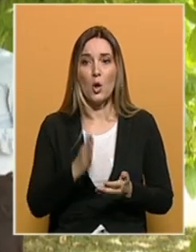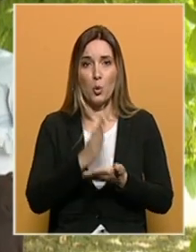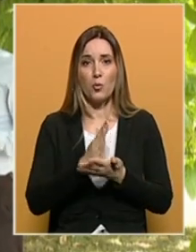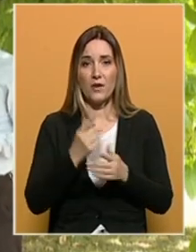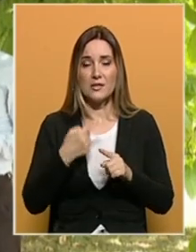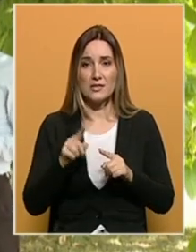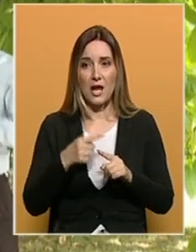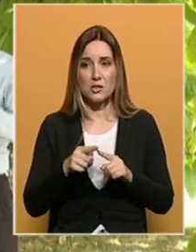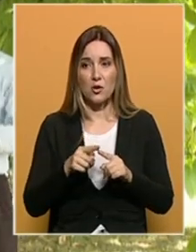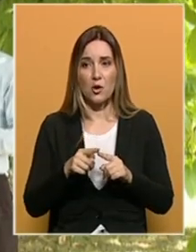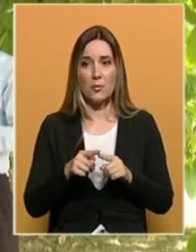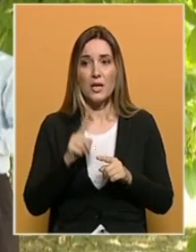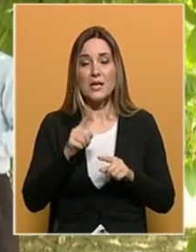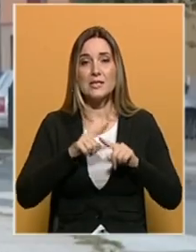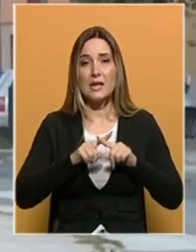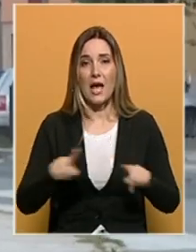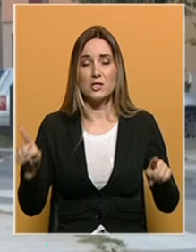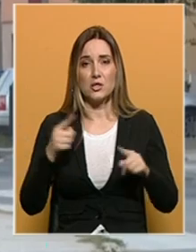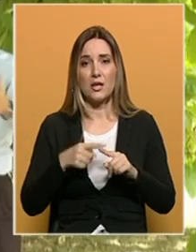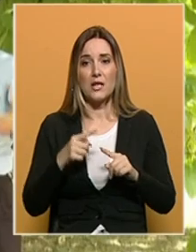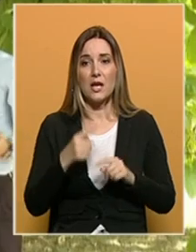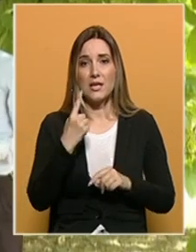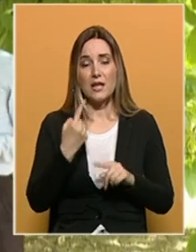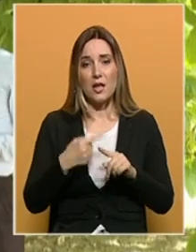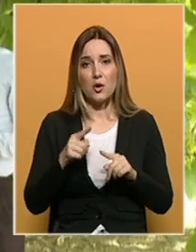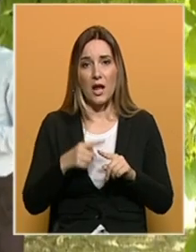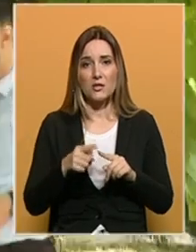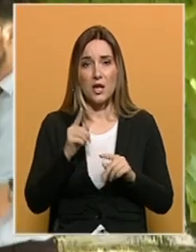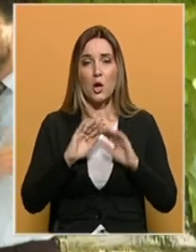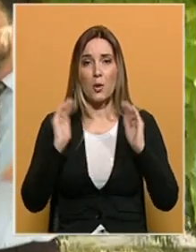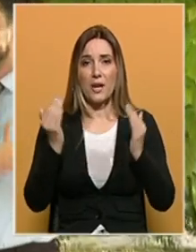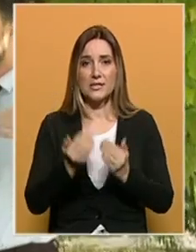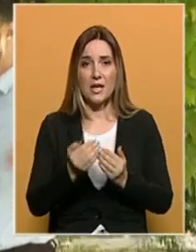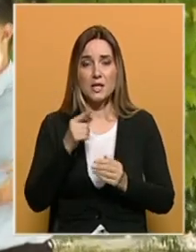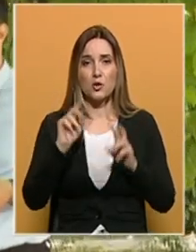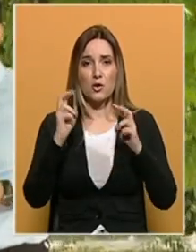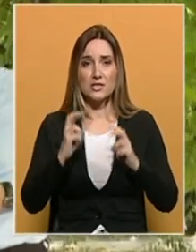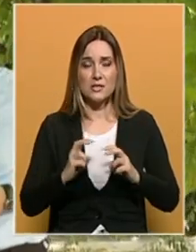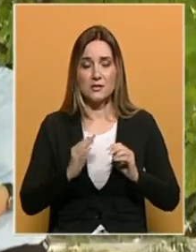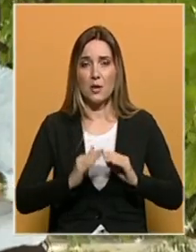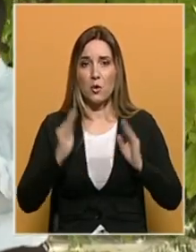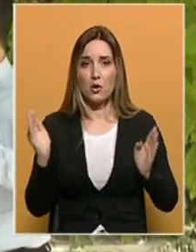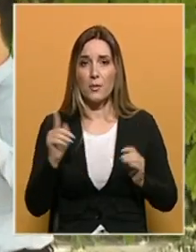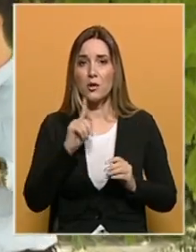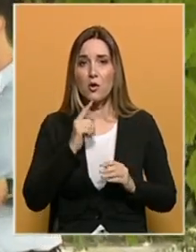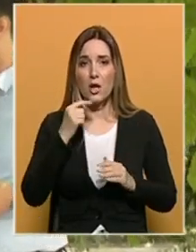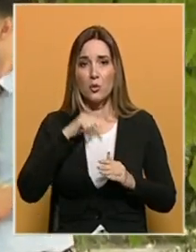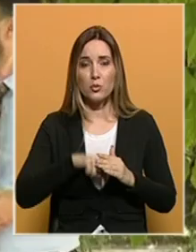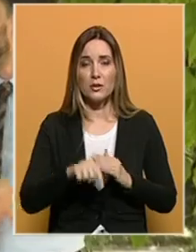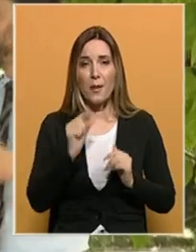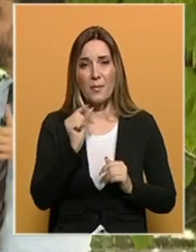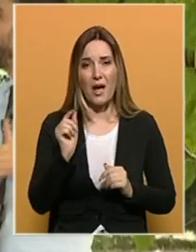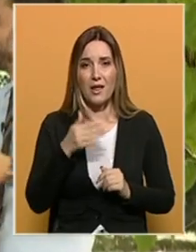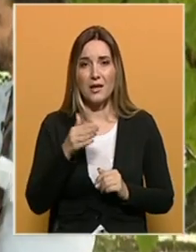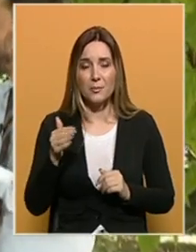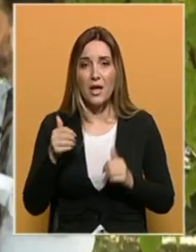uvijek s razlogom i iz različitih razloga. I jedan od razloga je sigurno globalizacija. To je sistem ogromad koji guta mali ribe i